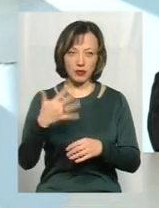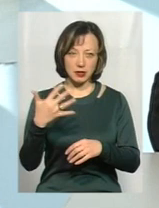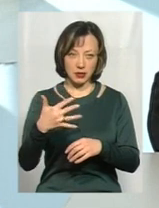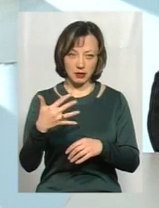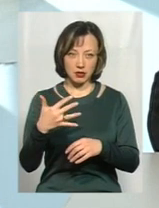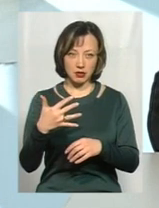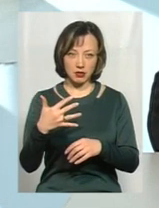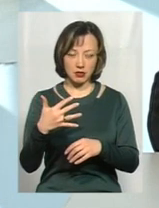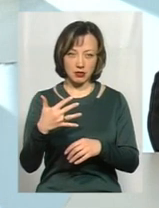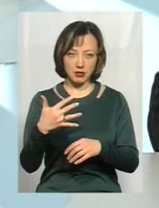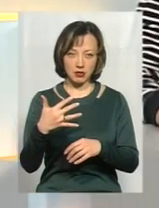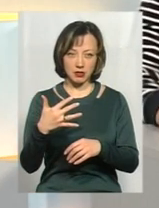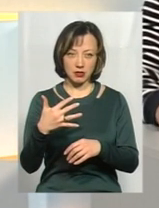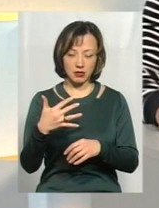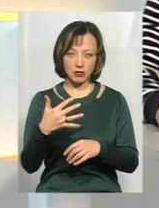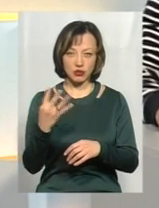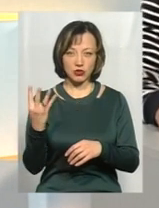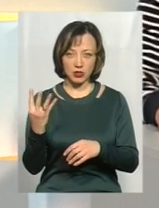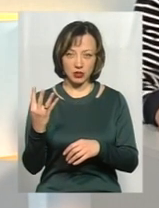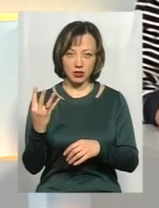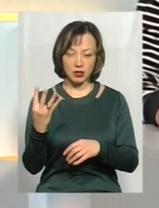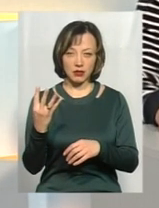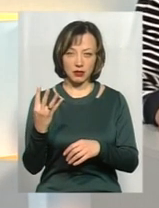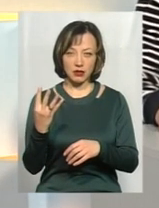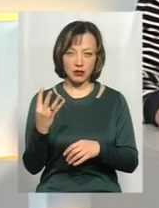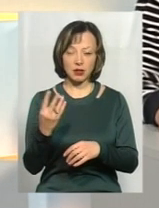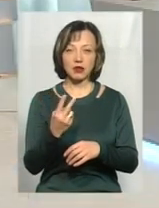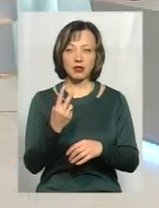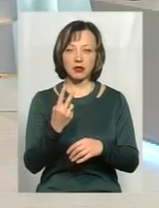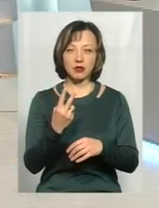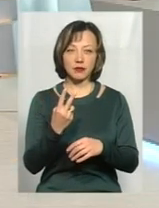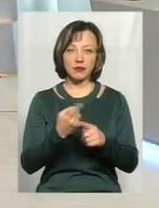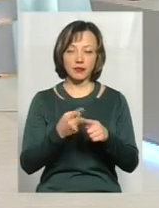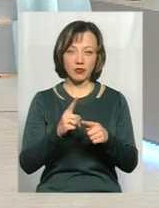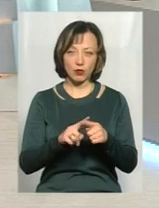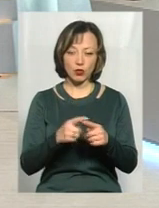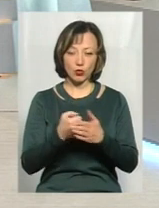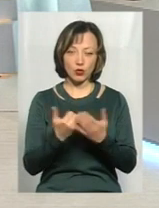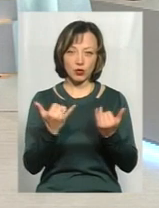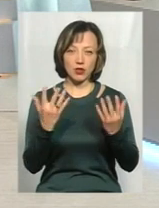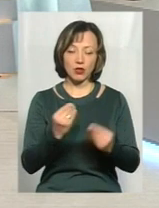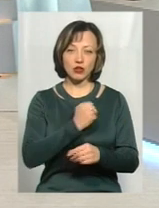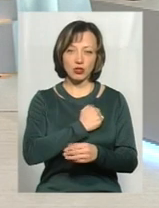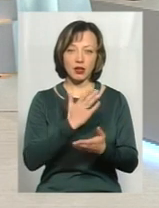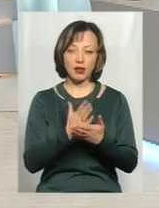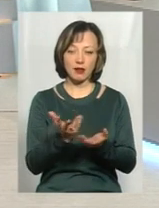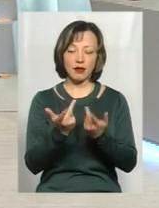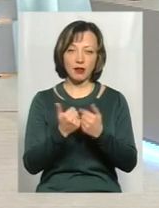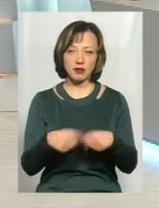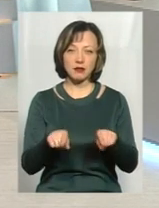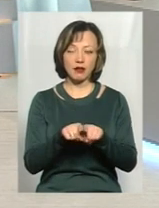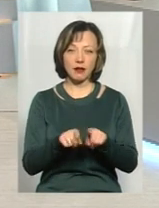як за цілий рік було 300? 54 за 29 днів до сьогоднішнього дня, так. На жаль, у нас є така кількість.